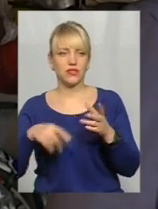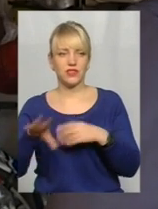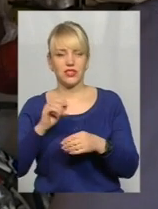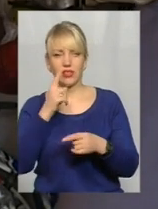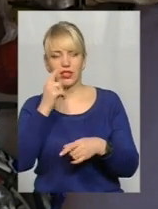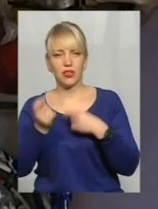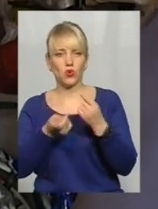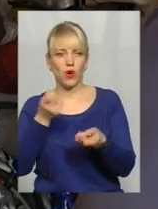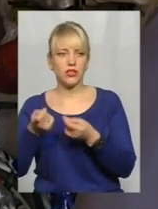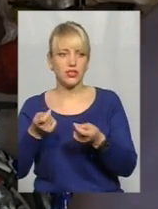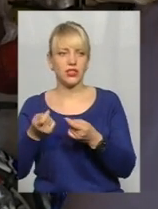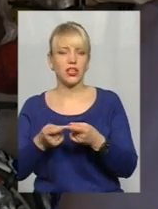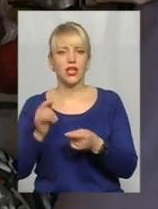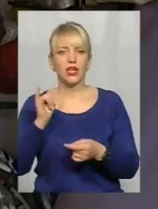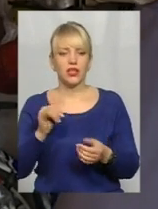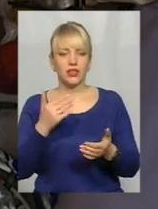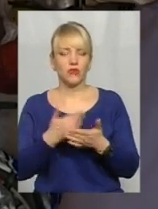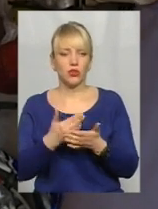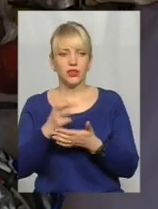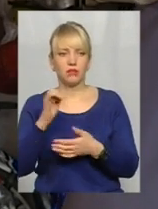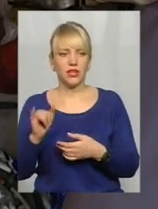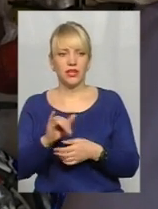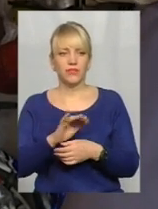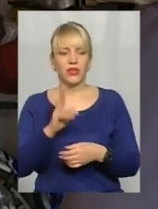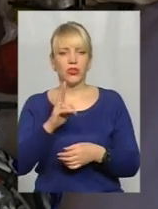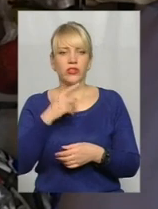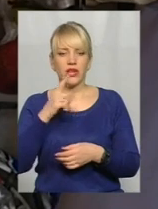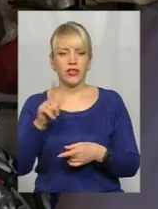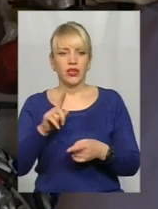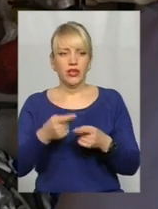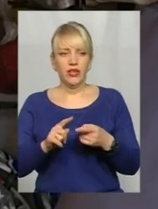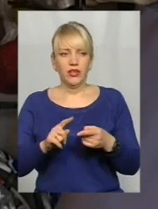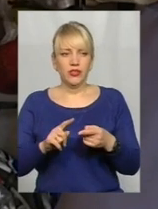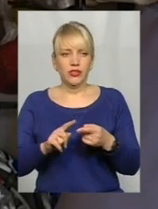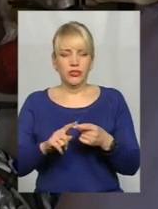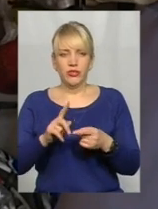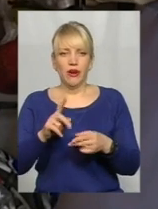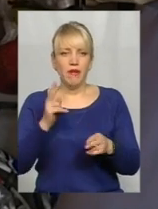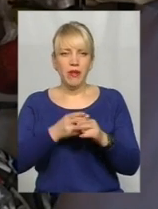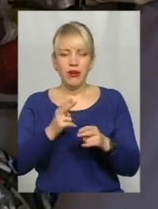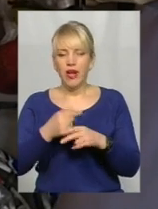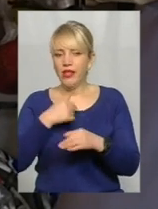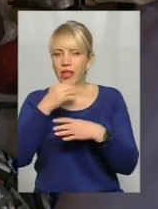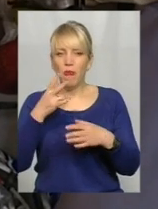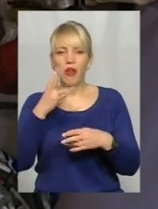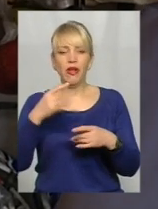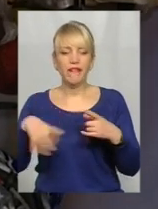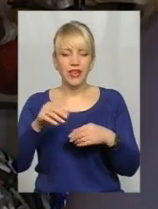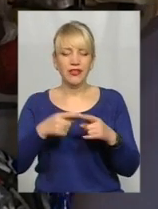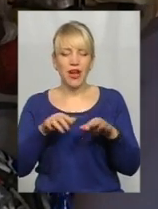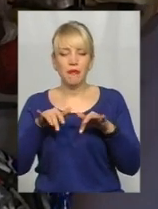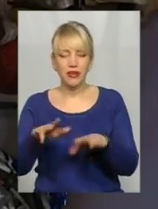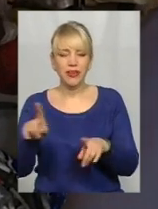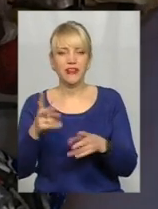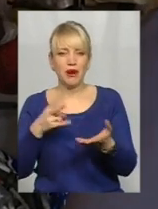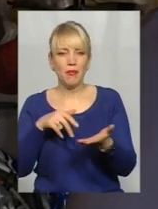такі маленькі нюанси, вроді би, ніхто сказати, що палиці в колесо ставлять, я не можу, але оця вся процедура, яку треба